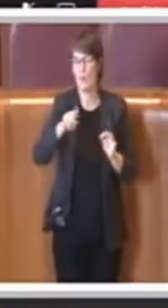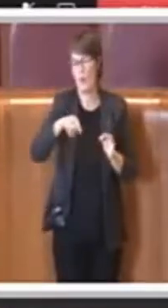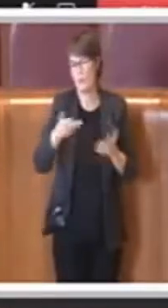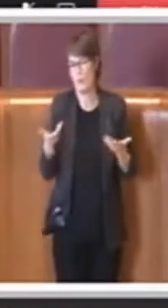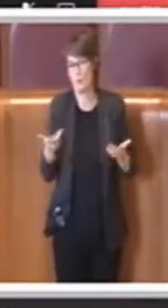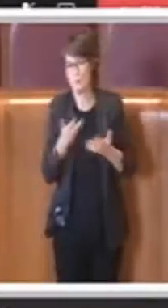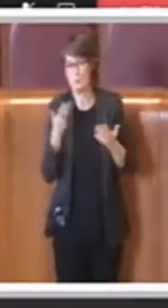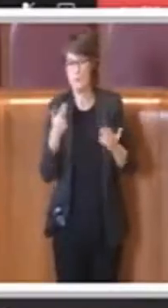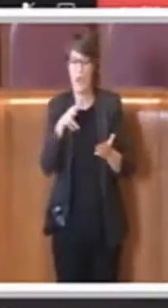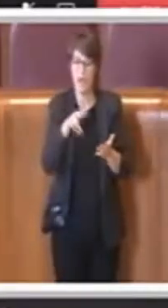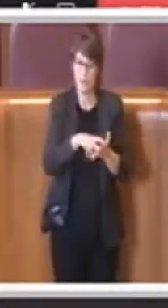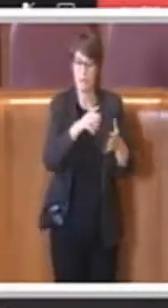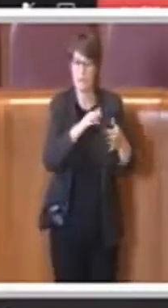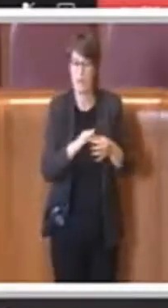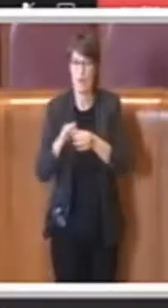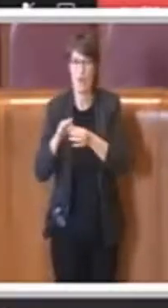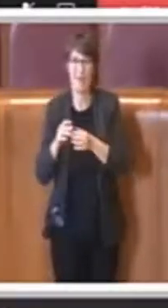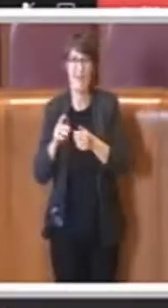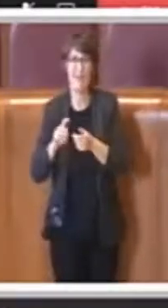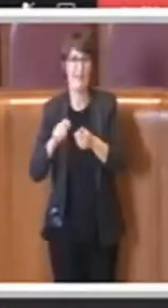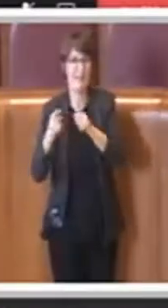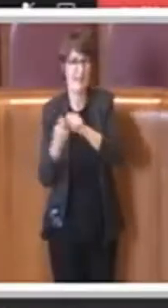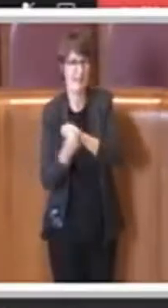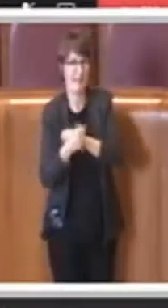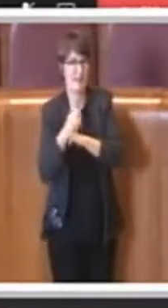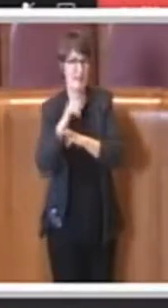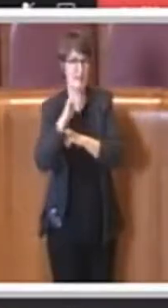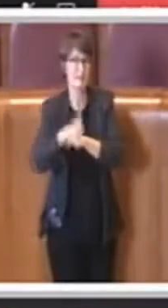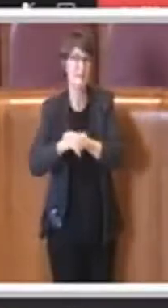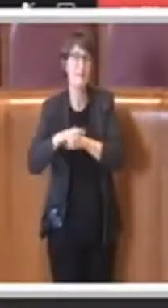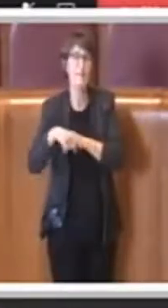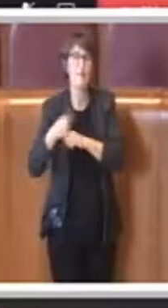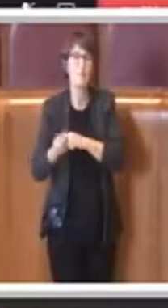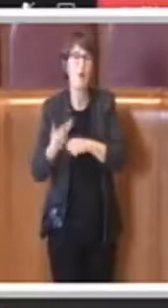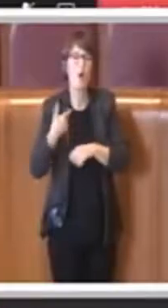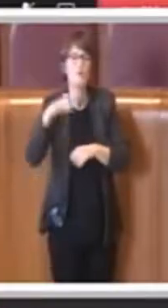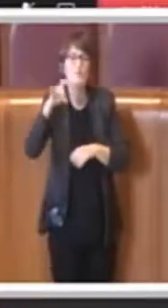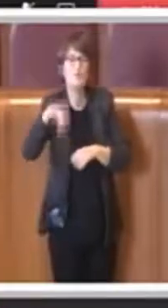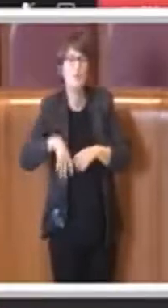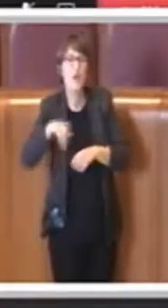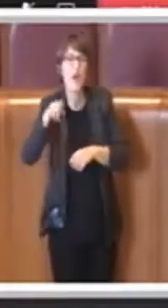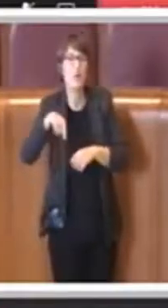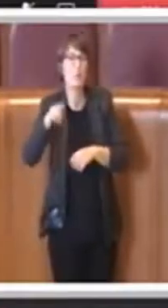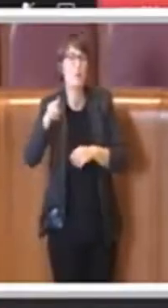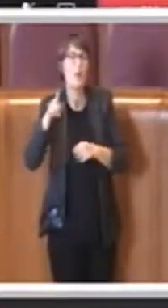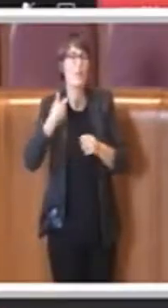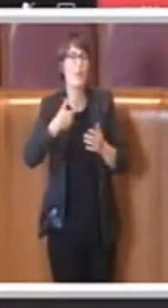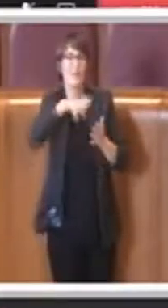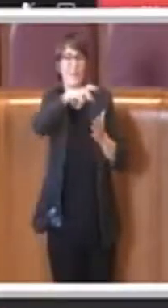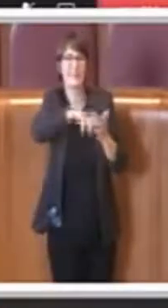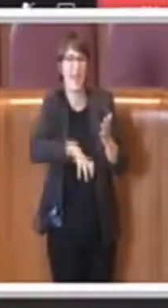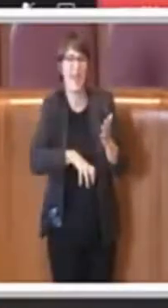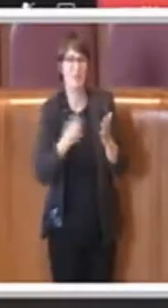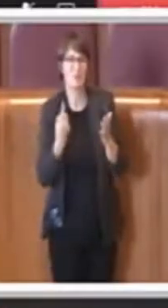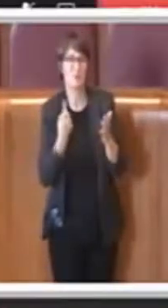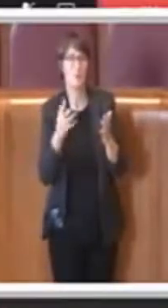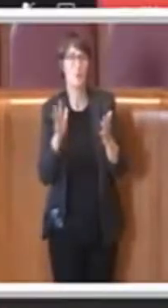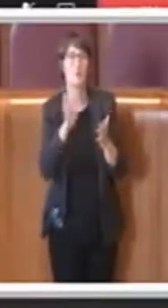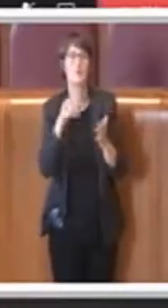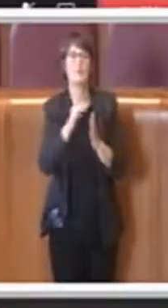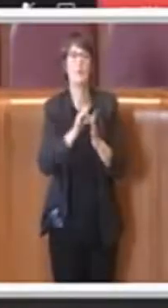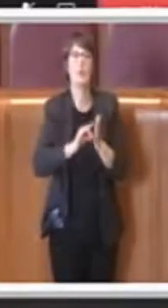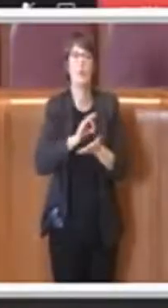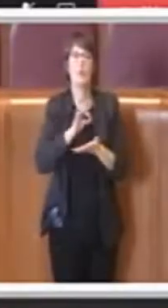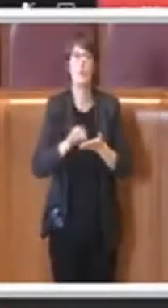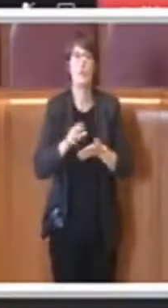sul tema della riforma vanno letti tutti nel combinato disposto come ad esempio l'ordine del giorno 51 del 2019